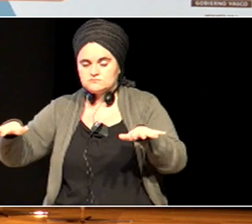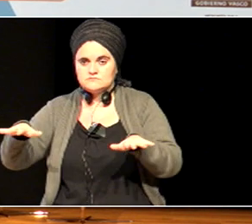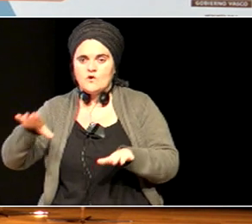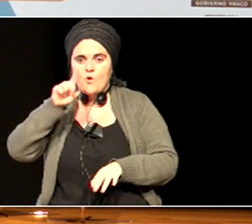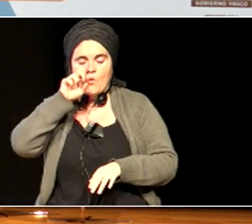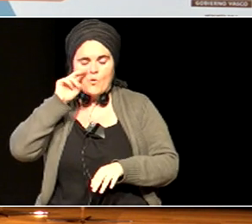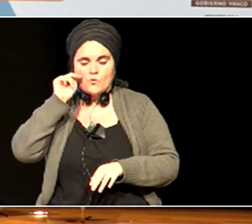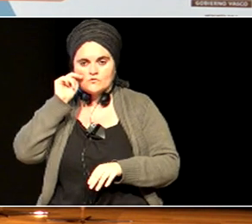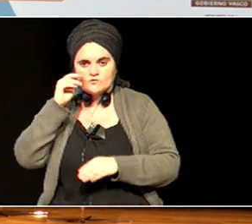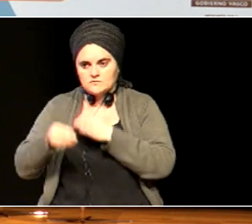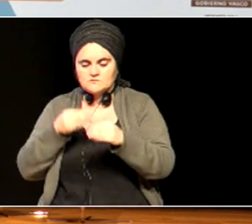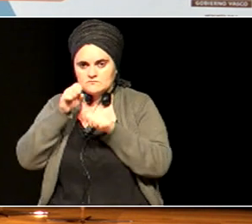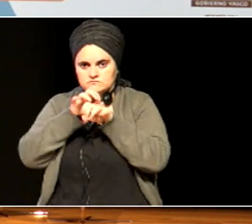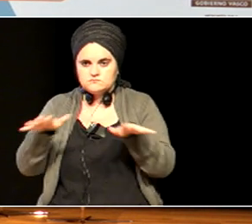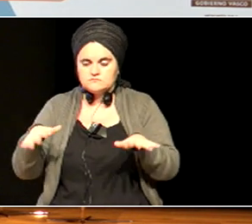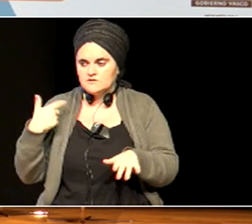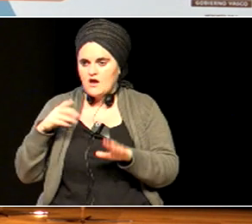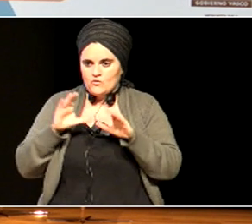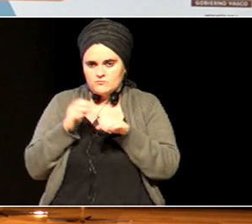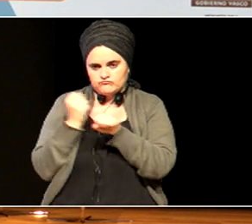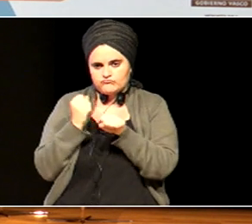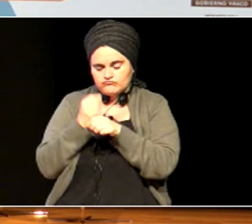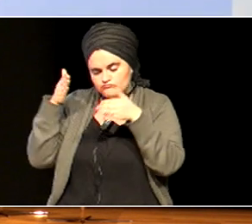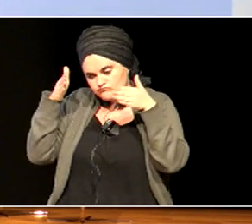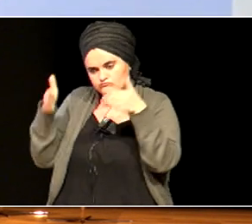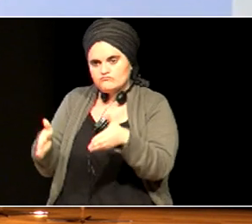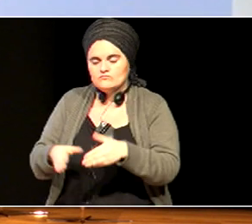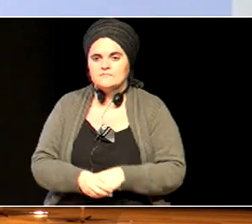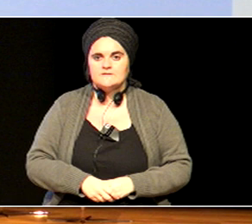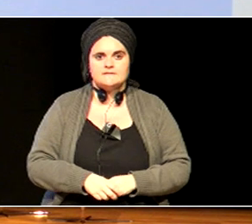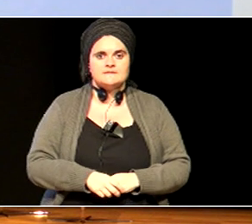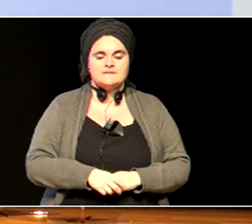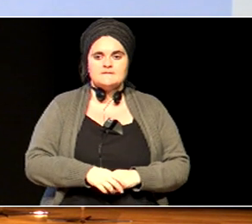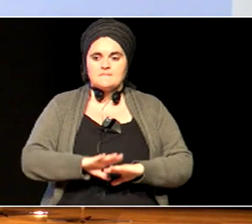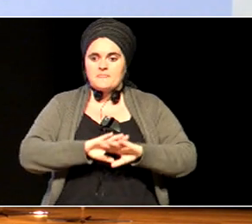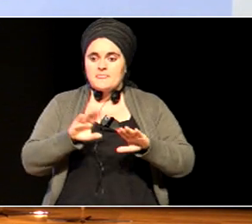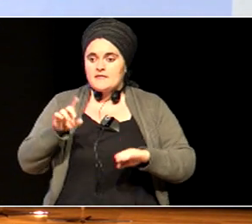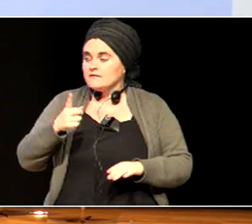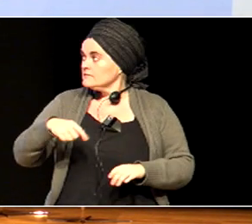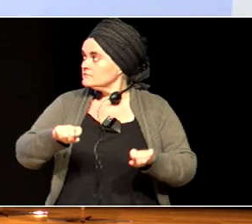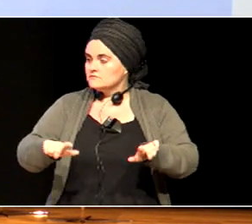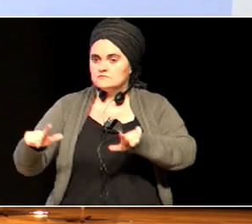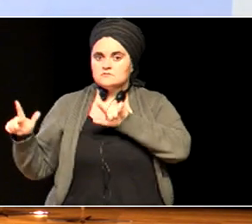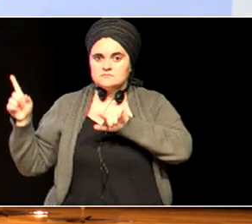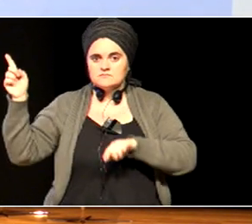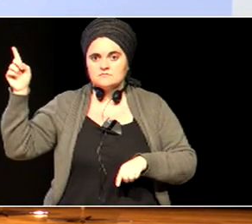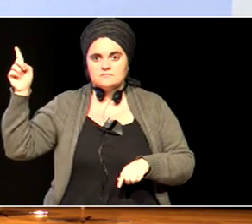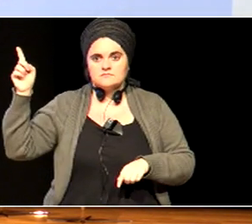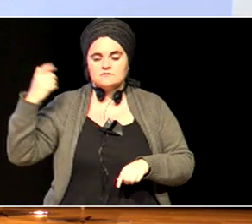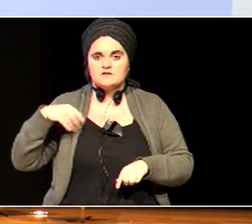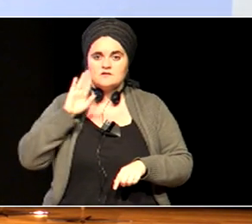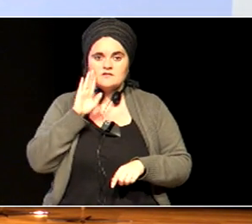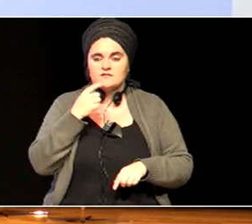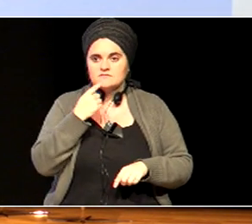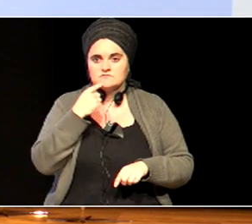horretan ari dira buru elarri lanean bigarren hemen daukazue lehen aipatutako aipatutako ari